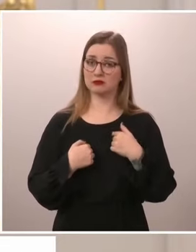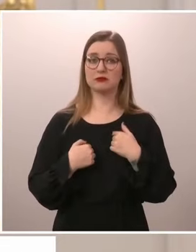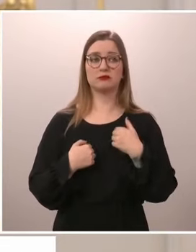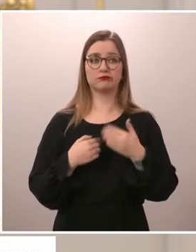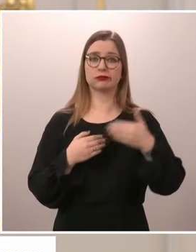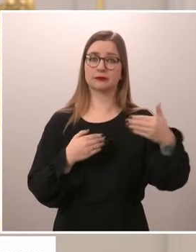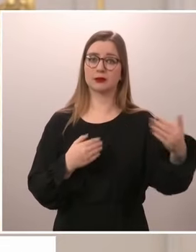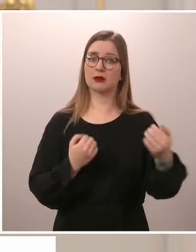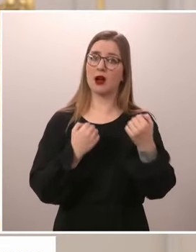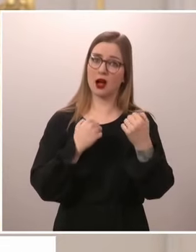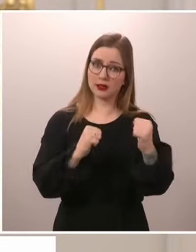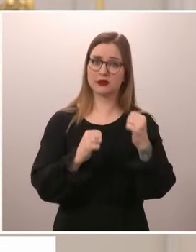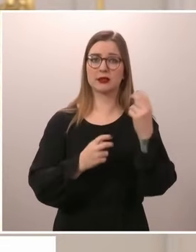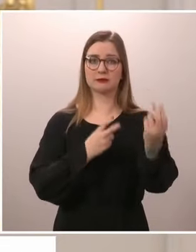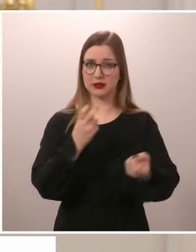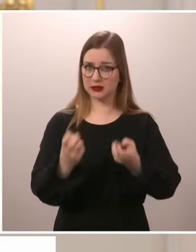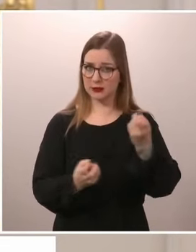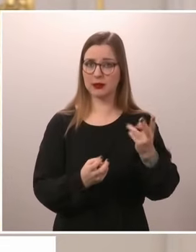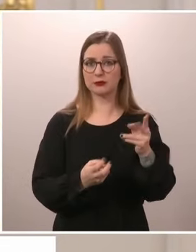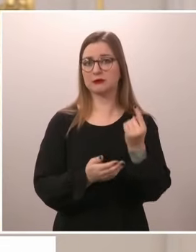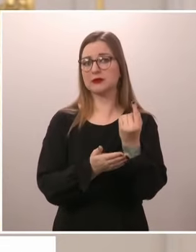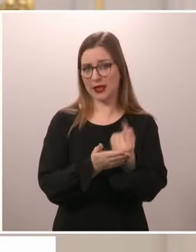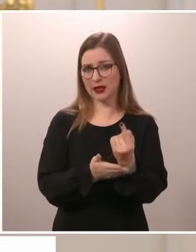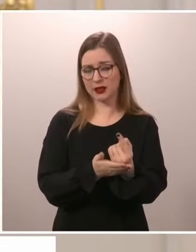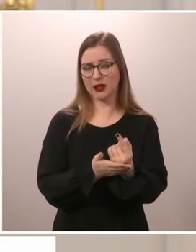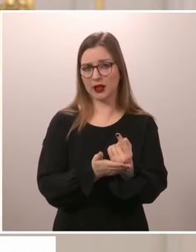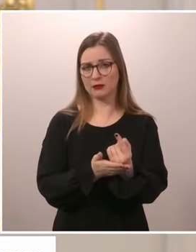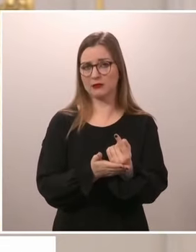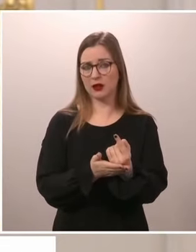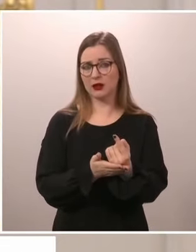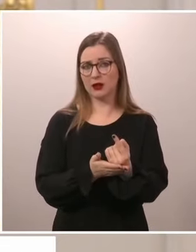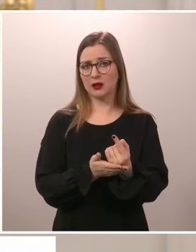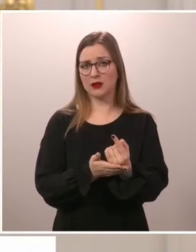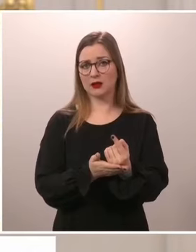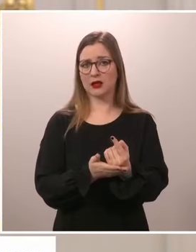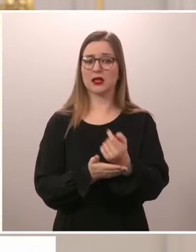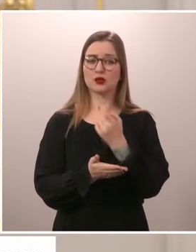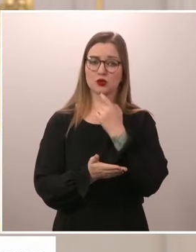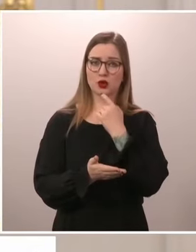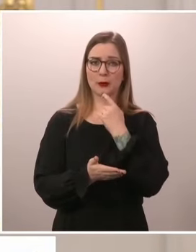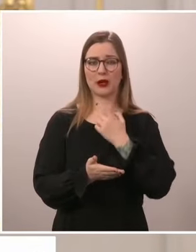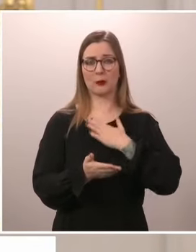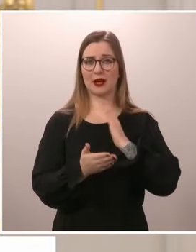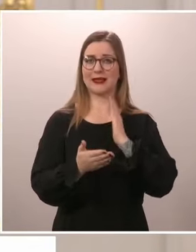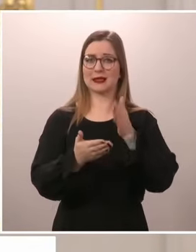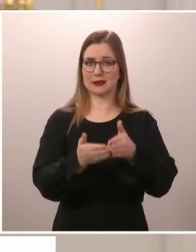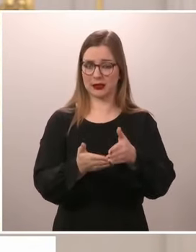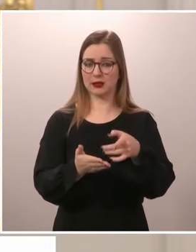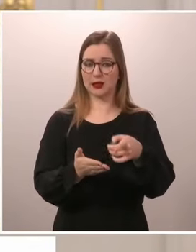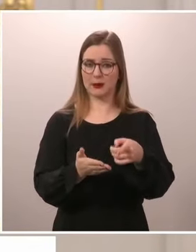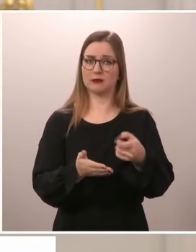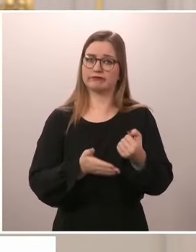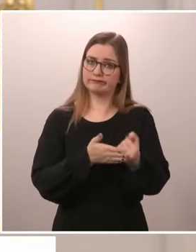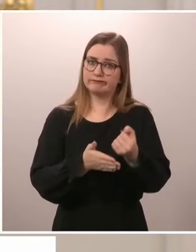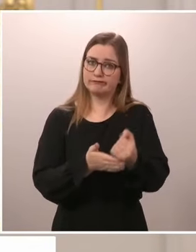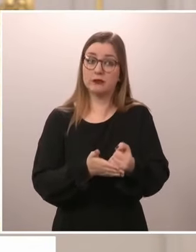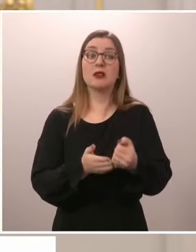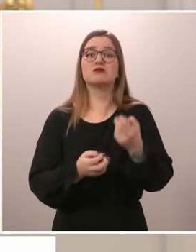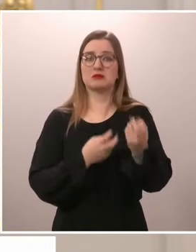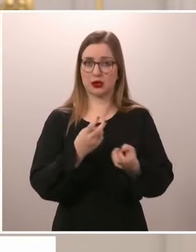det är en viktig del av att driva finansintressen och en viktig del av diplomatiet. Men vi informerar sen om vem vi talar med och nära och hör.